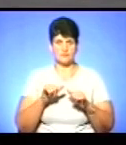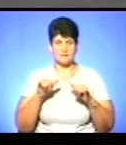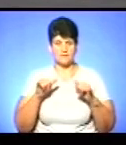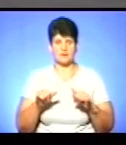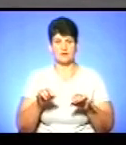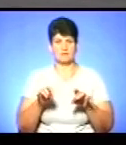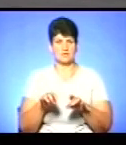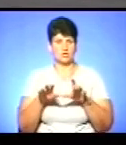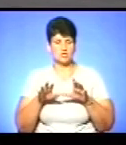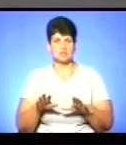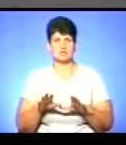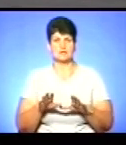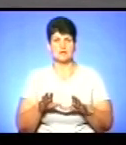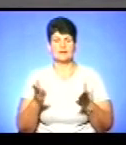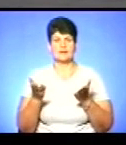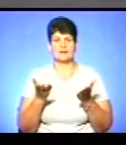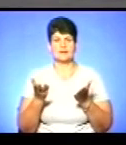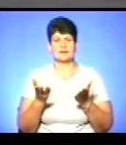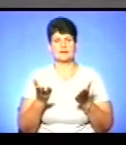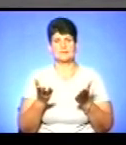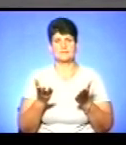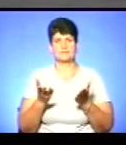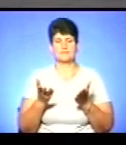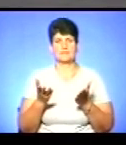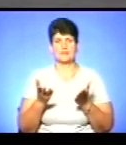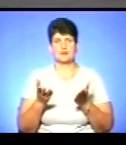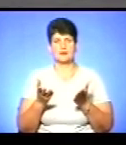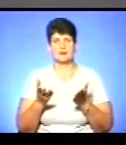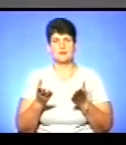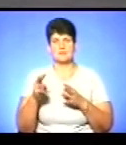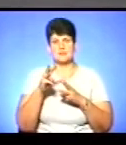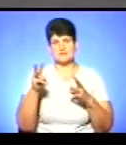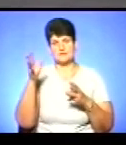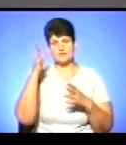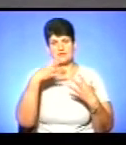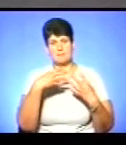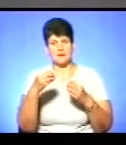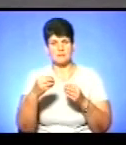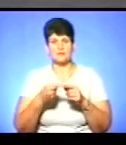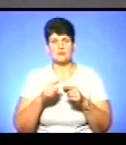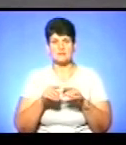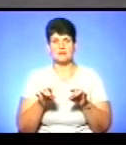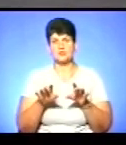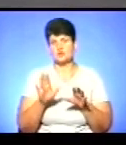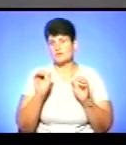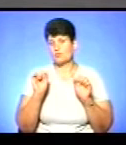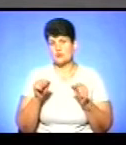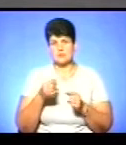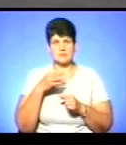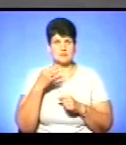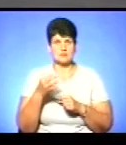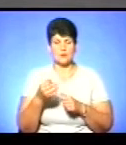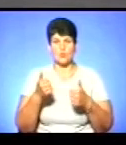Міністерство освіти переймає. До таких рішень можна, наприклад, віднести